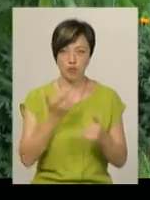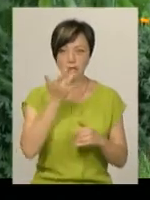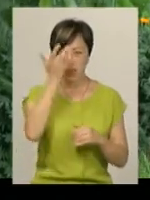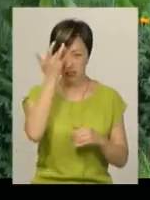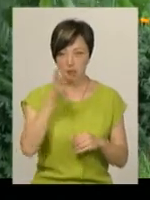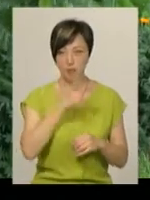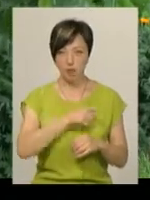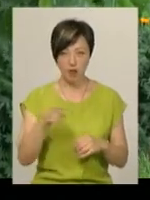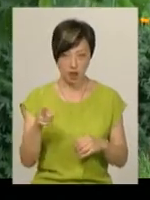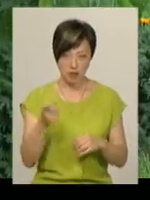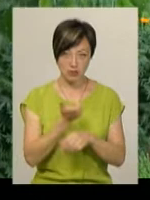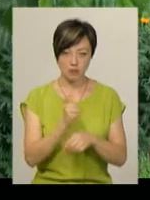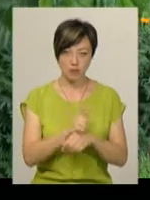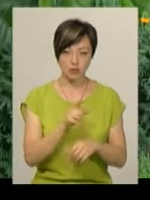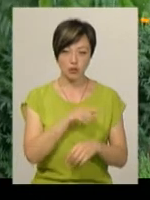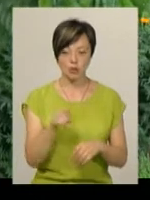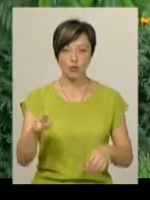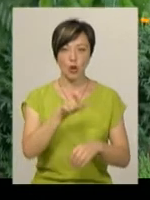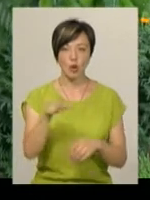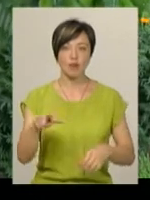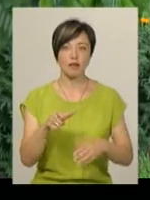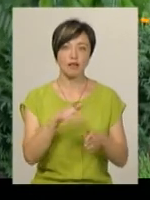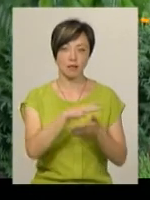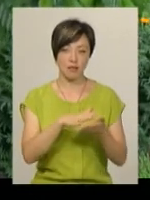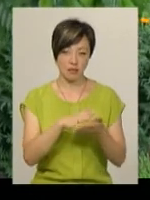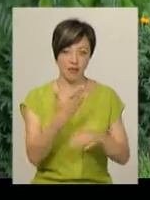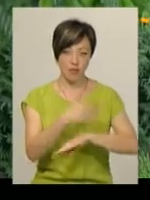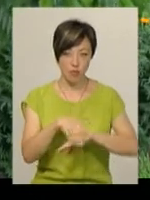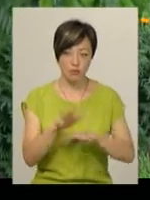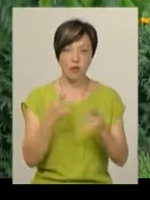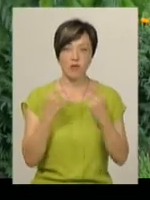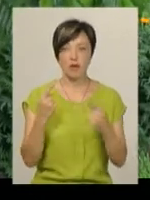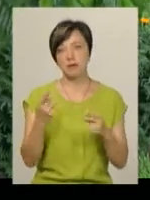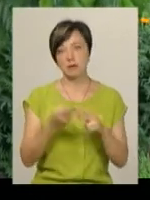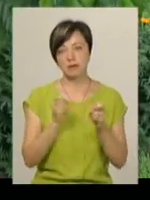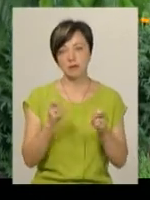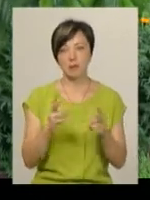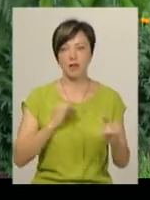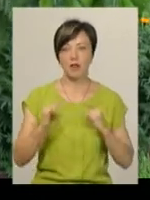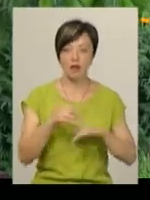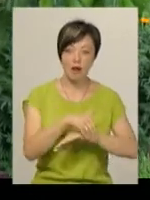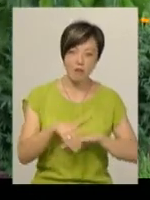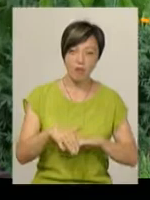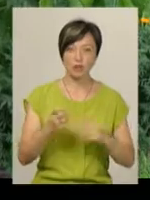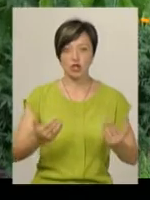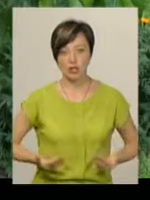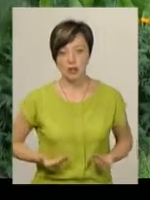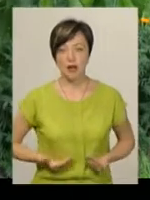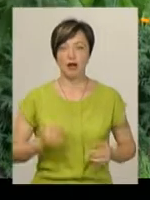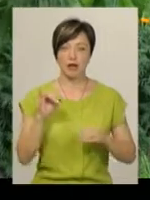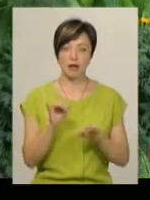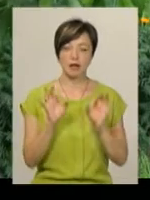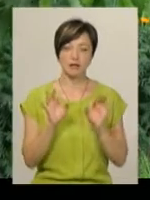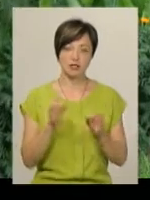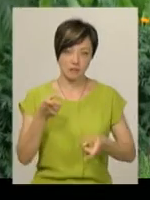пора, здебільшого часу люди проводять на вулиці, будемо говорити про безпечну поведінку на вулиці, про безпеку життя і,